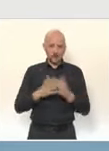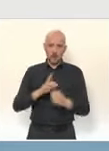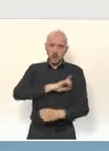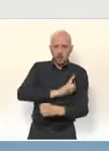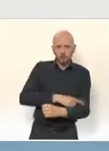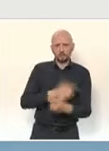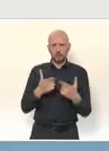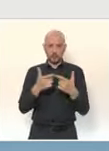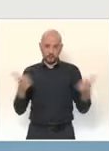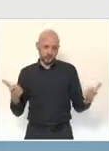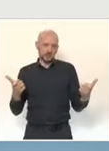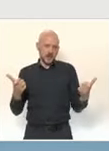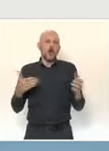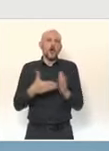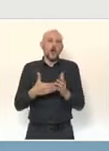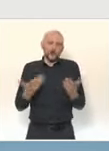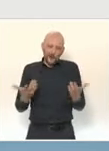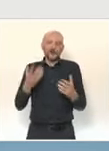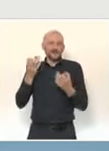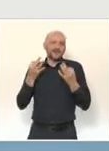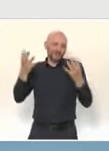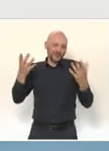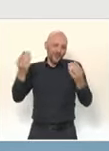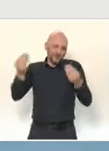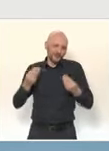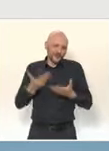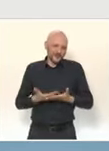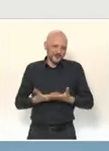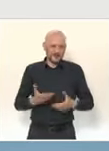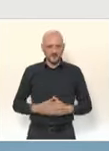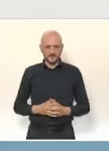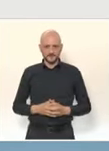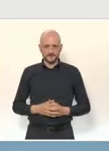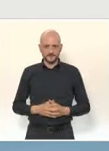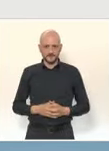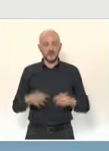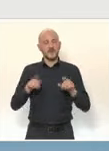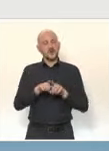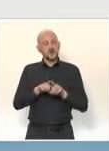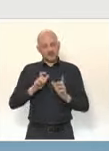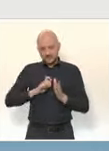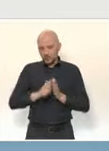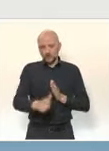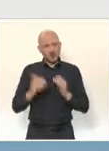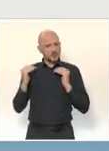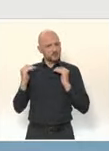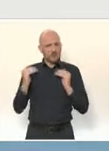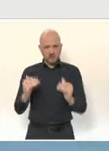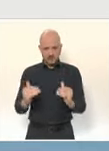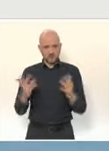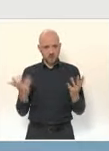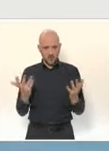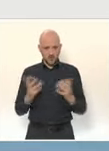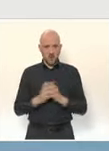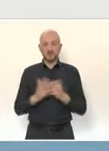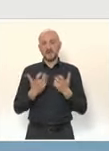le permet. Nous avons donc le protocole auquel nous sommes habitués qui s'accomplit. Je pense aussi à ce qui se passe